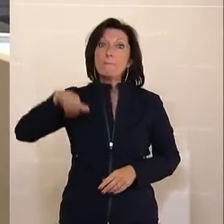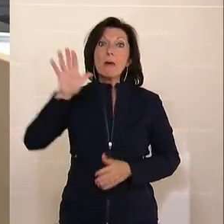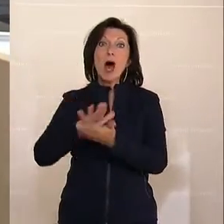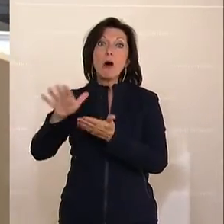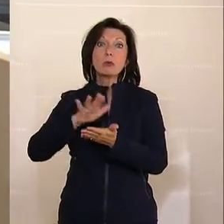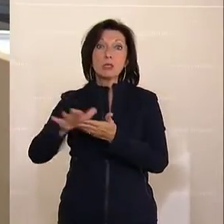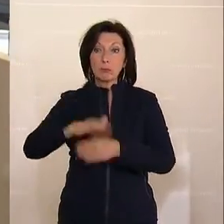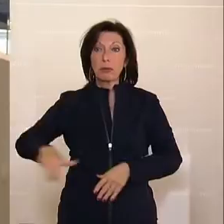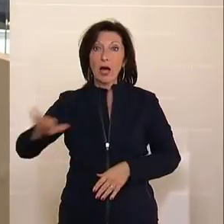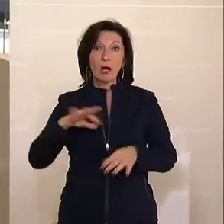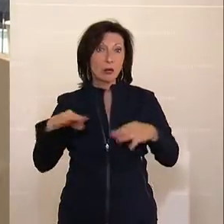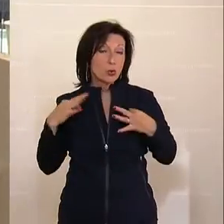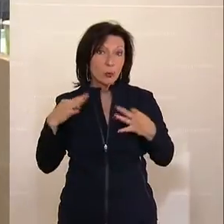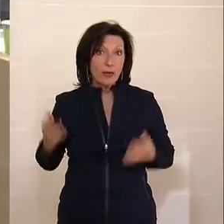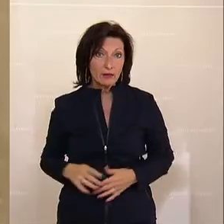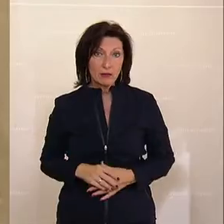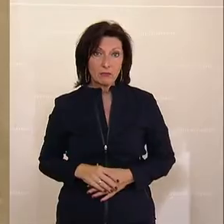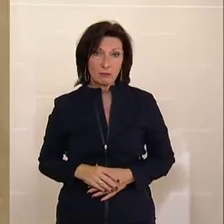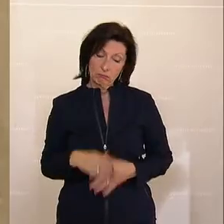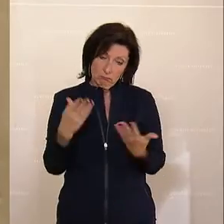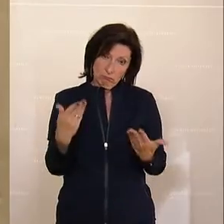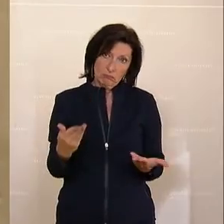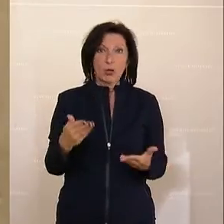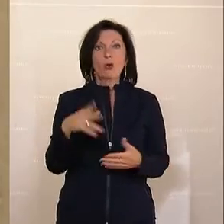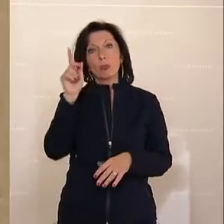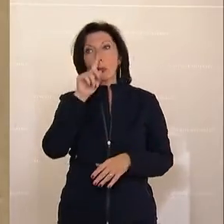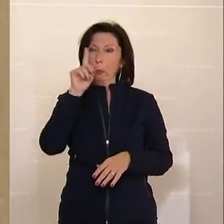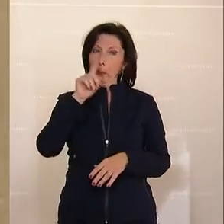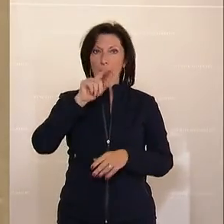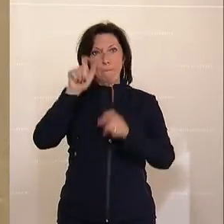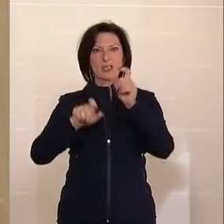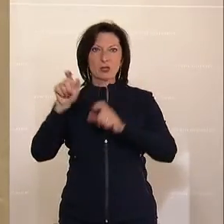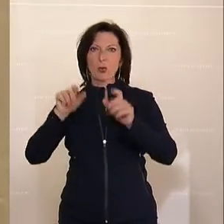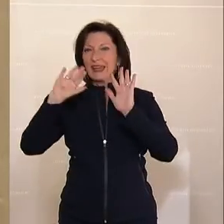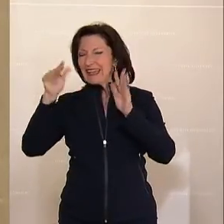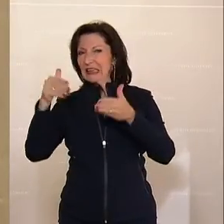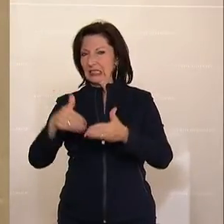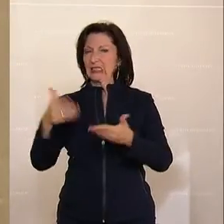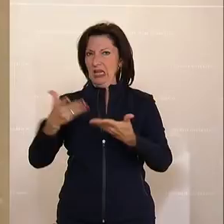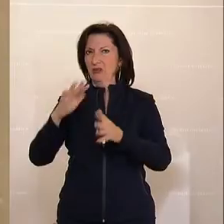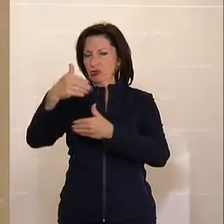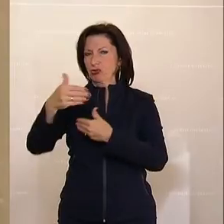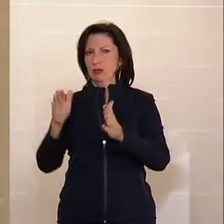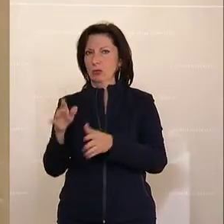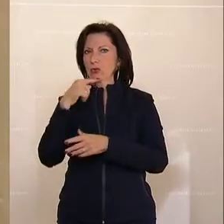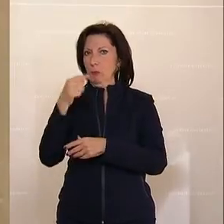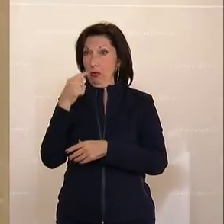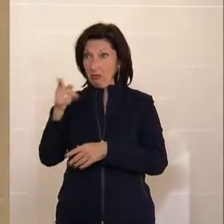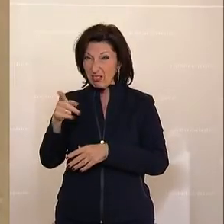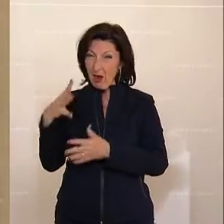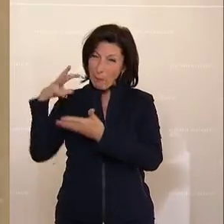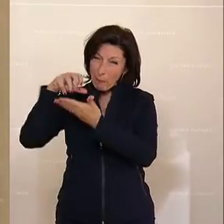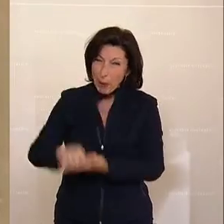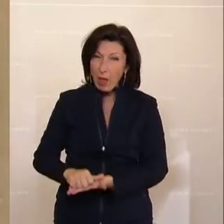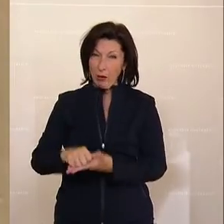im Gesundheitsbereich entstanden sind. Und wenn man mit Leuten redet, die auf einer Intensivstation Arbeit leisten müssen, welche Mehrbelastung die gehabt haben